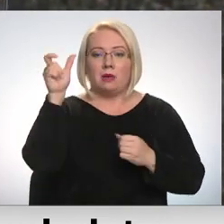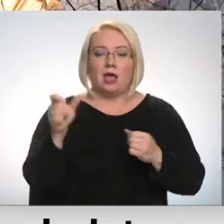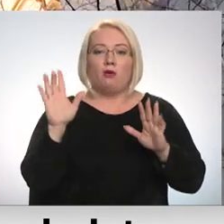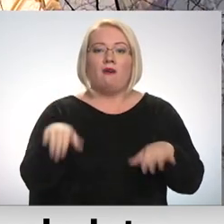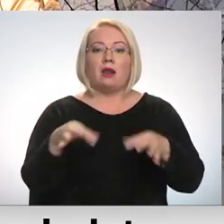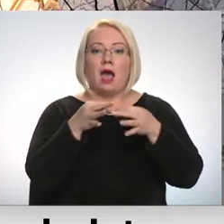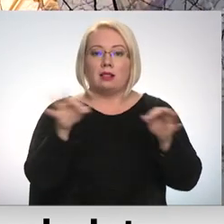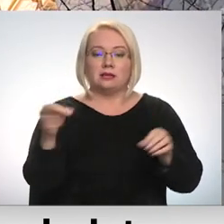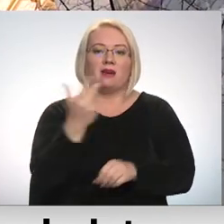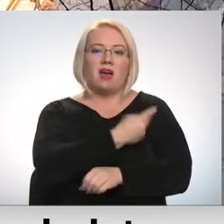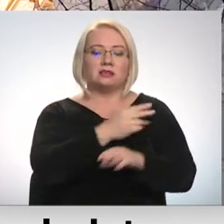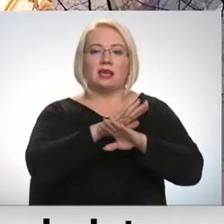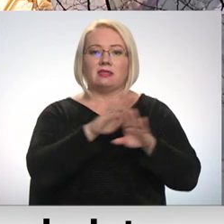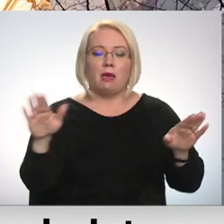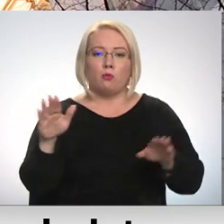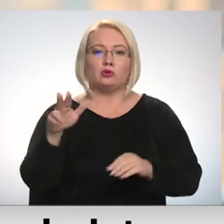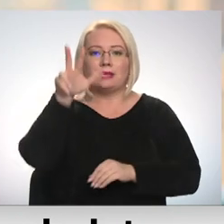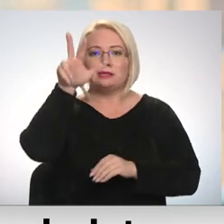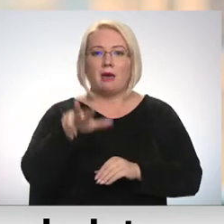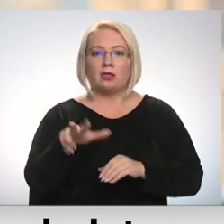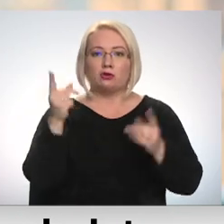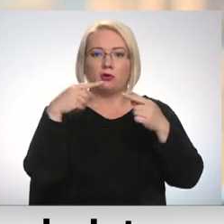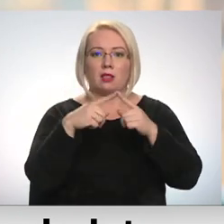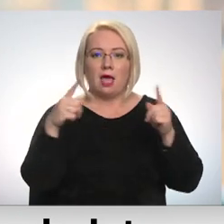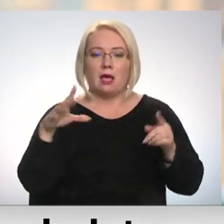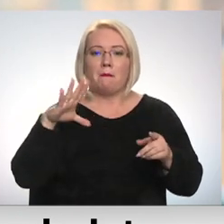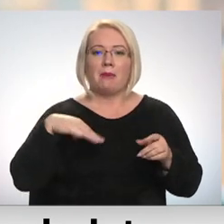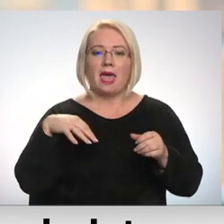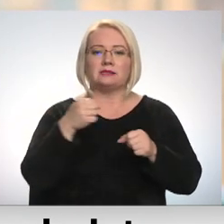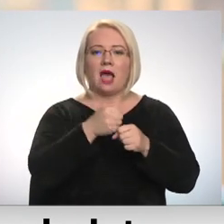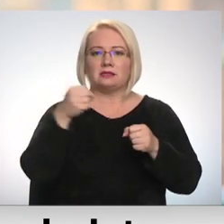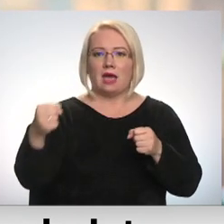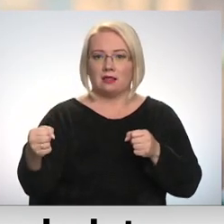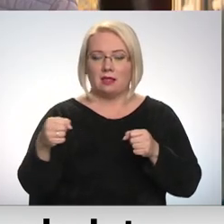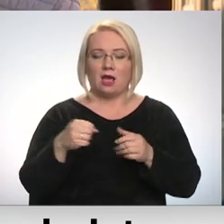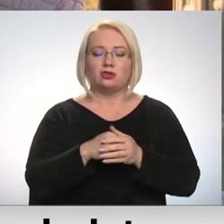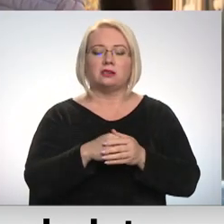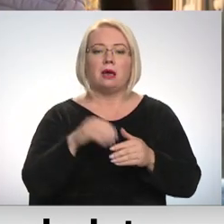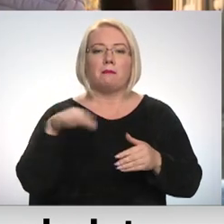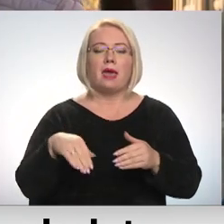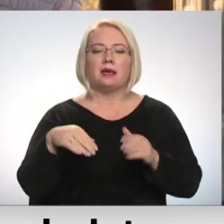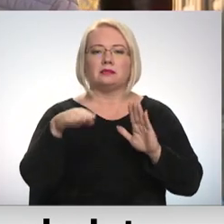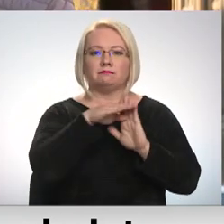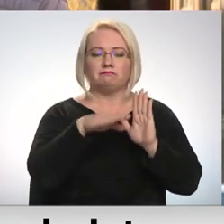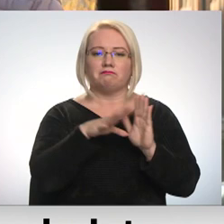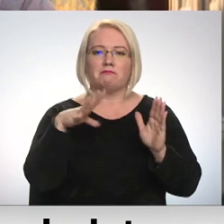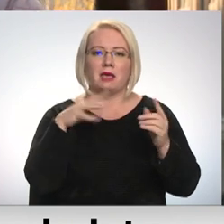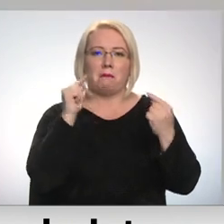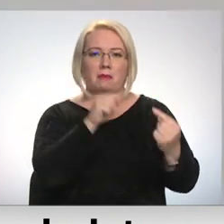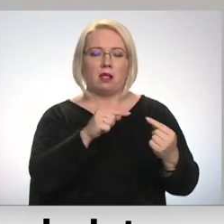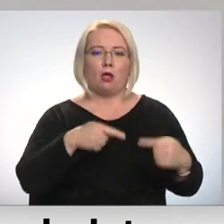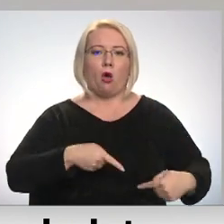ja vakcinācija netiks veikta vismaz trīs mēnešu laikā pēc darbiniekā atstādināšanas. Pretminēto normu iebilda opozīcija.